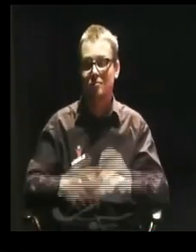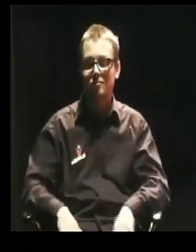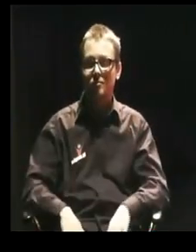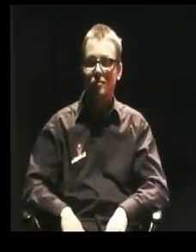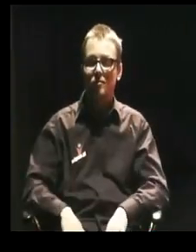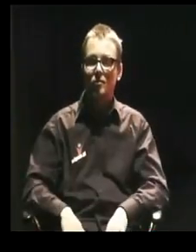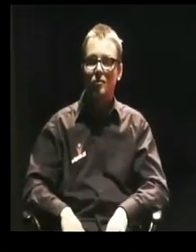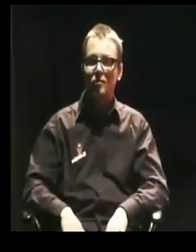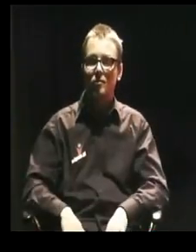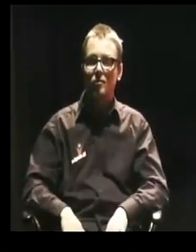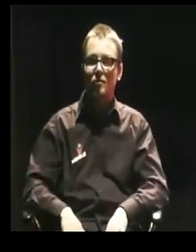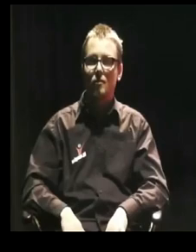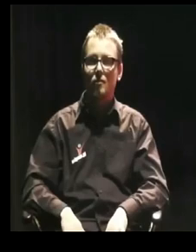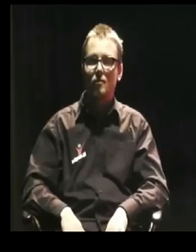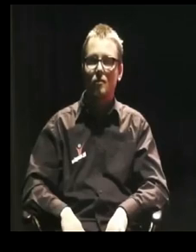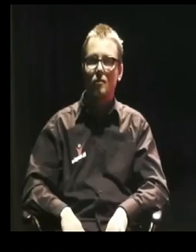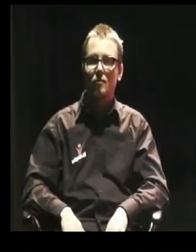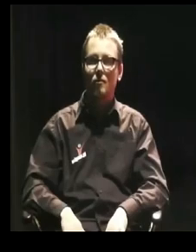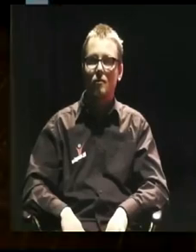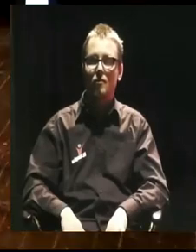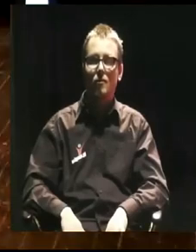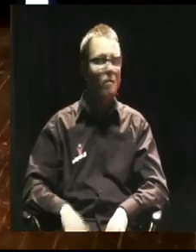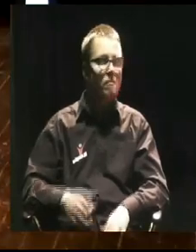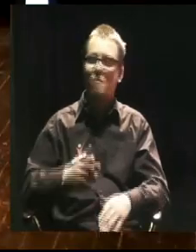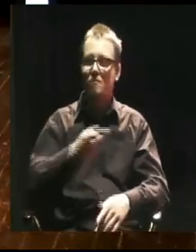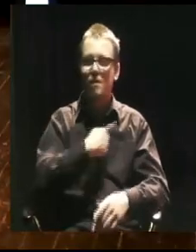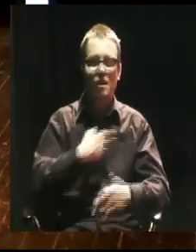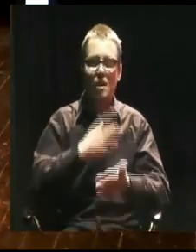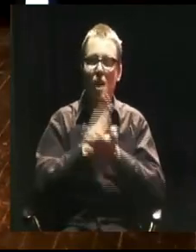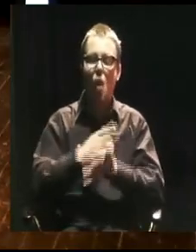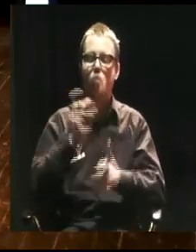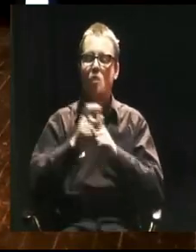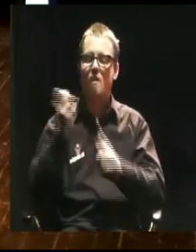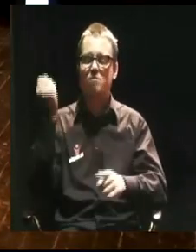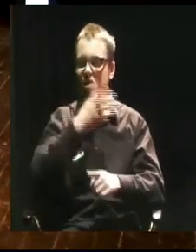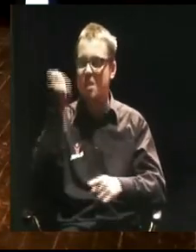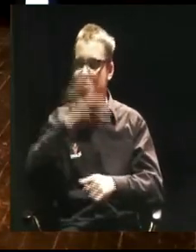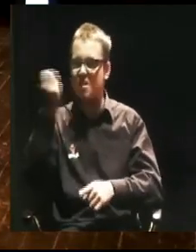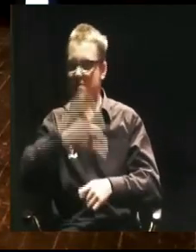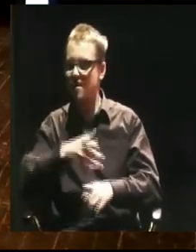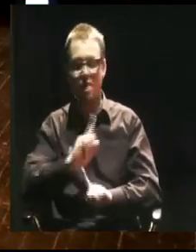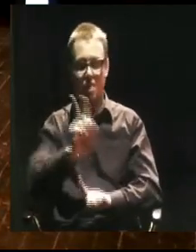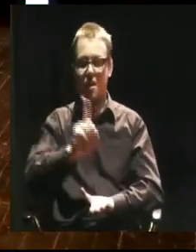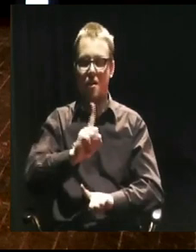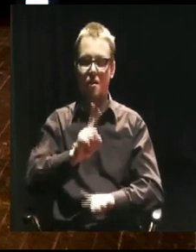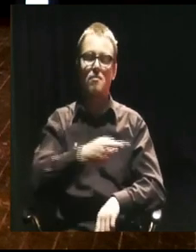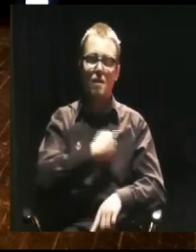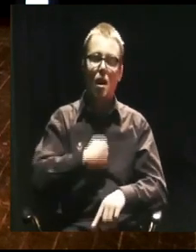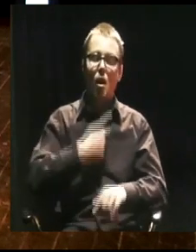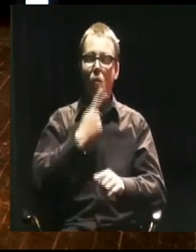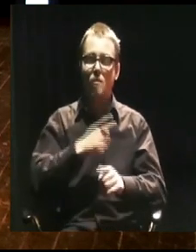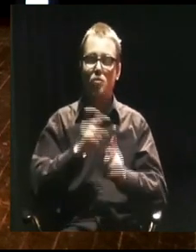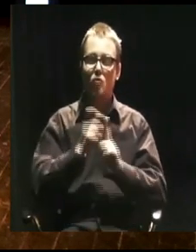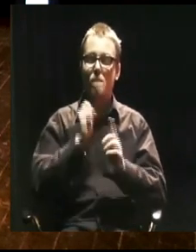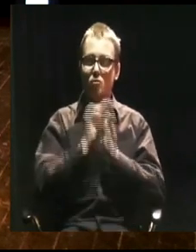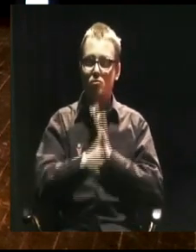tam jest bluzga na bluzganiu i tylko na tym to polega. Nie, my owszem mówimy językiem prostym, ale ja wam